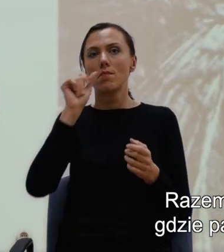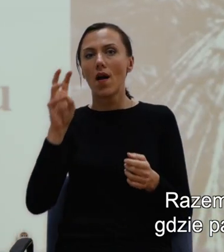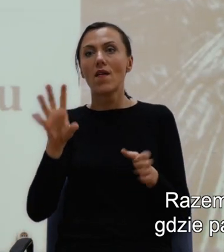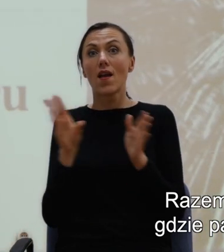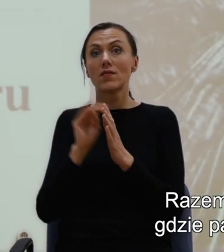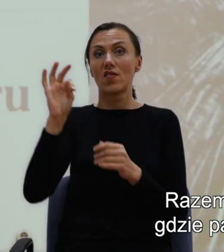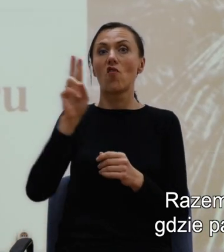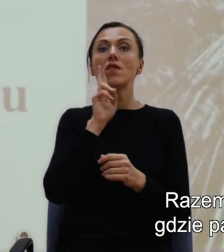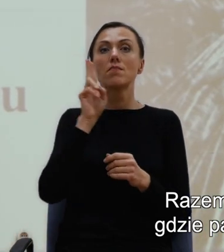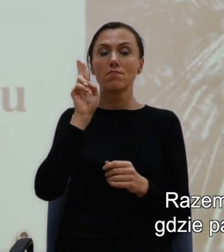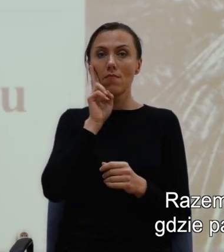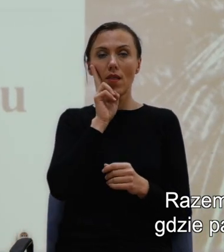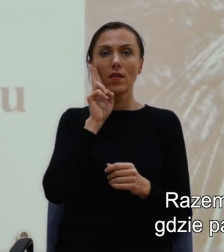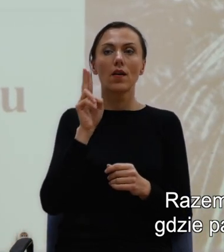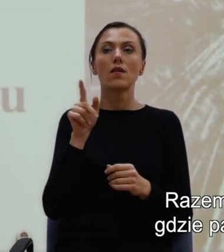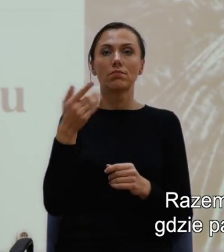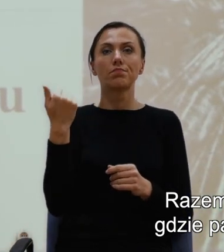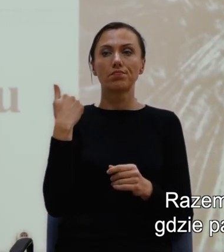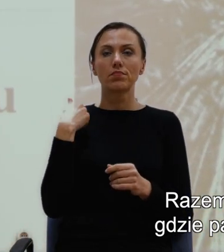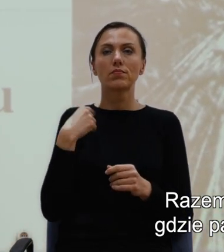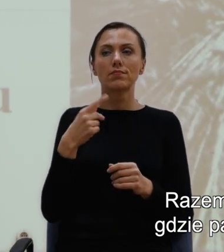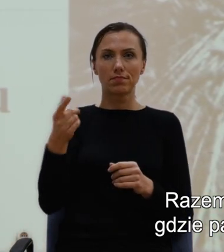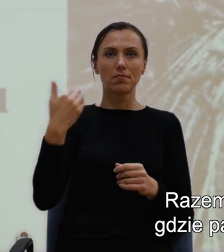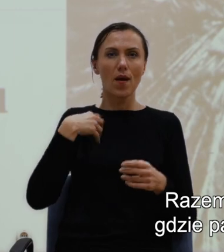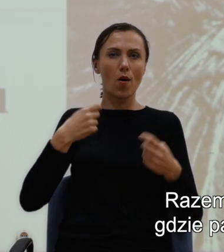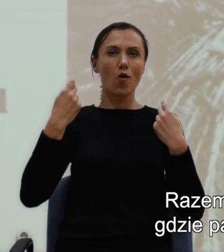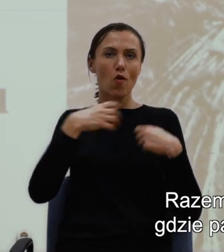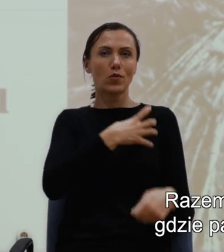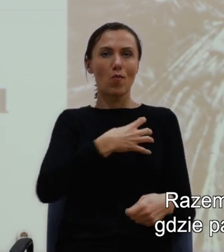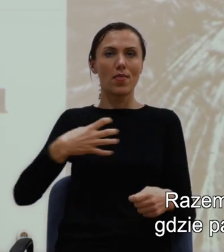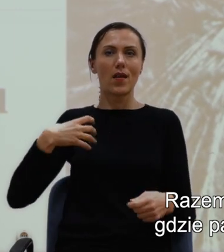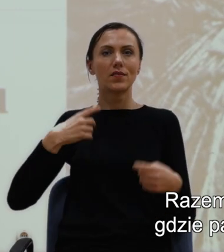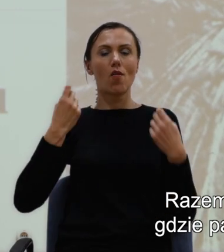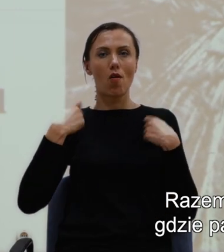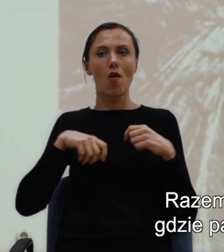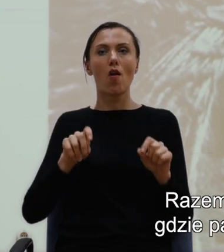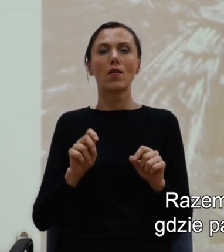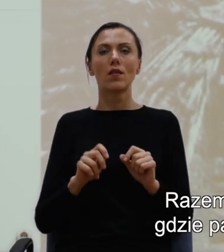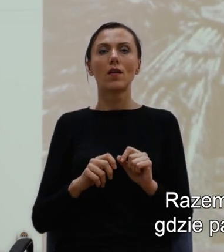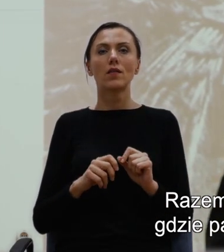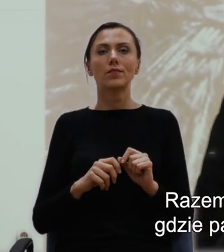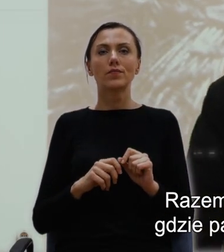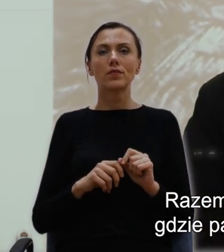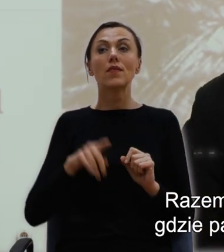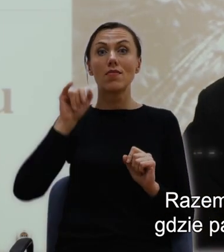fermę, gdzie pawie były